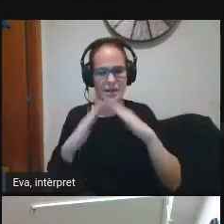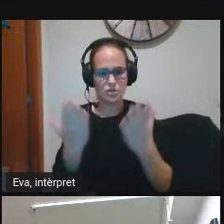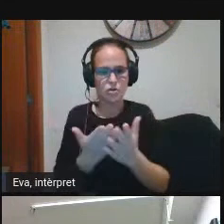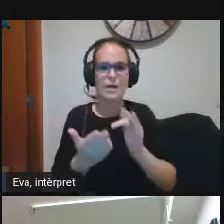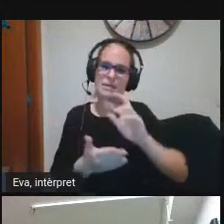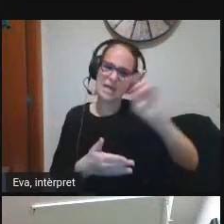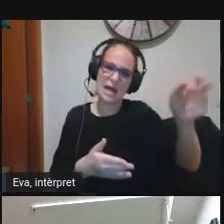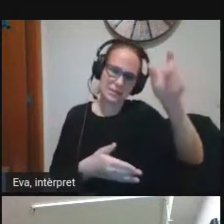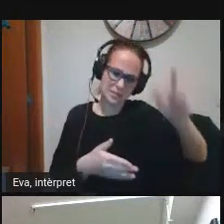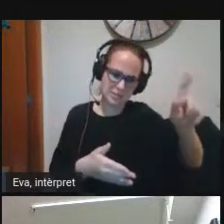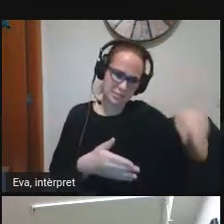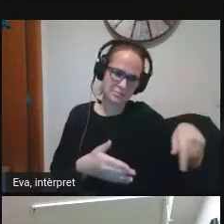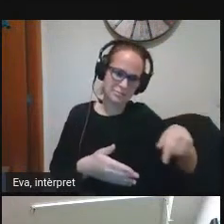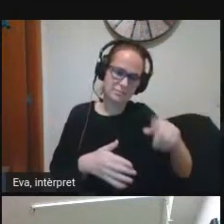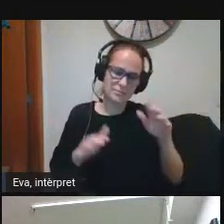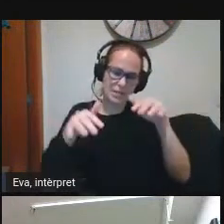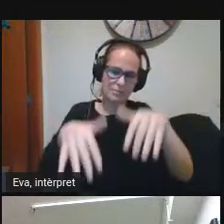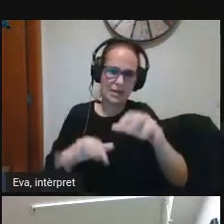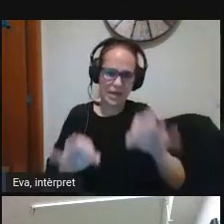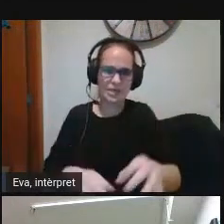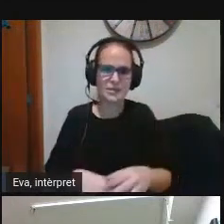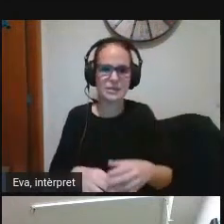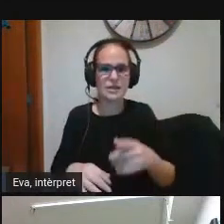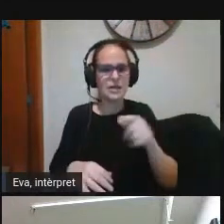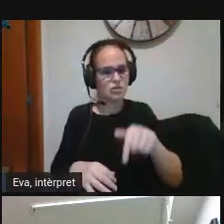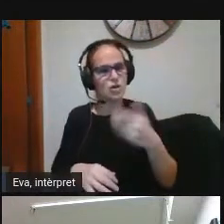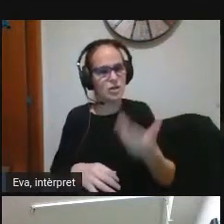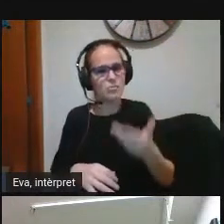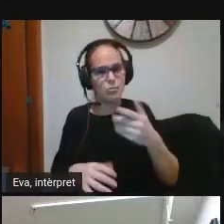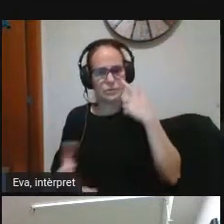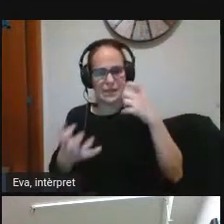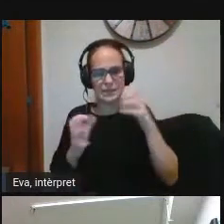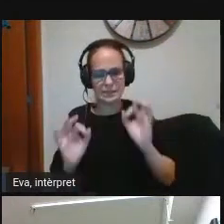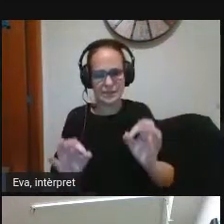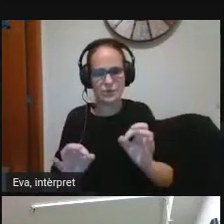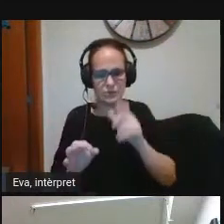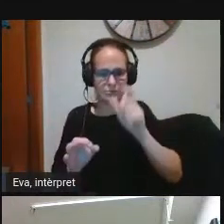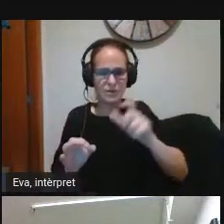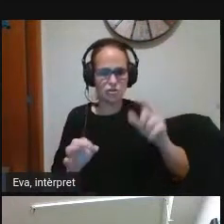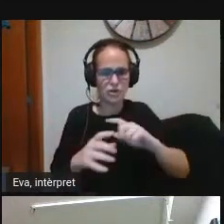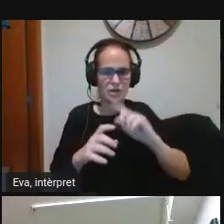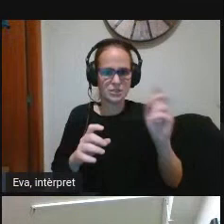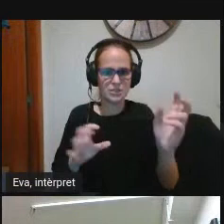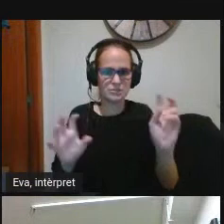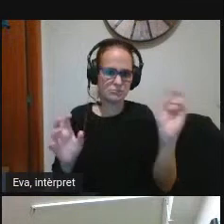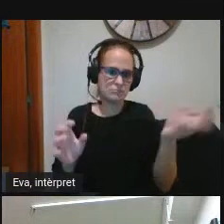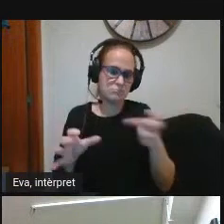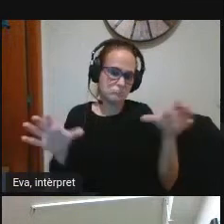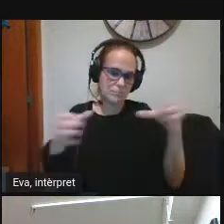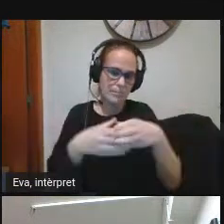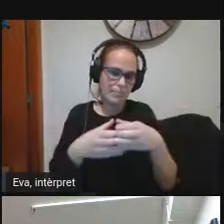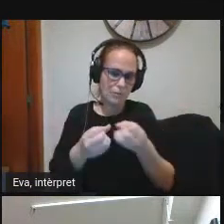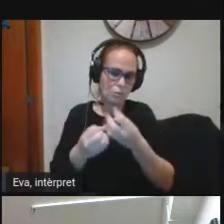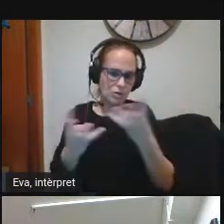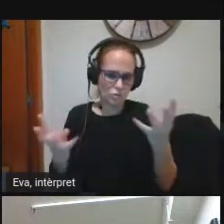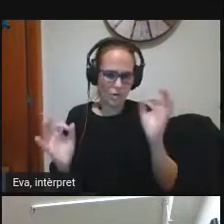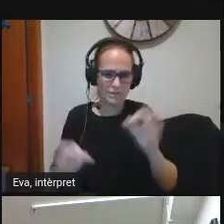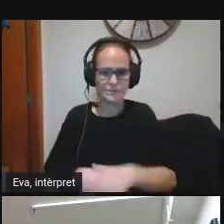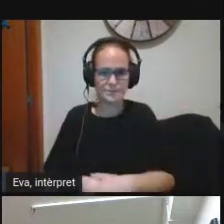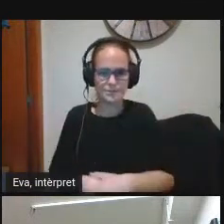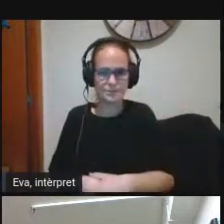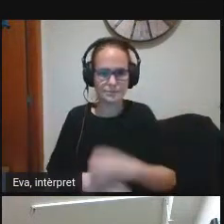implicades i en això se semblava important de destacar bé en principi un dels punts de partida